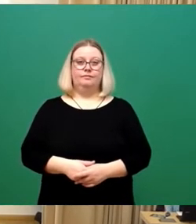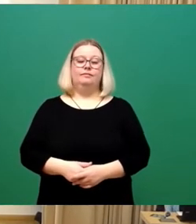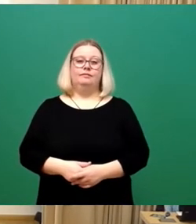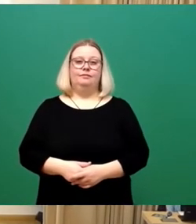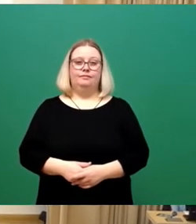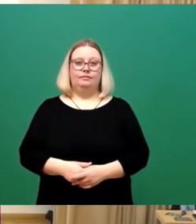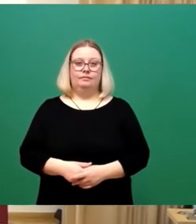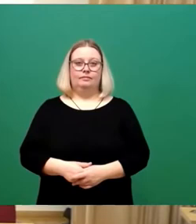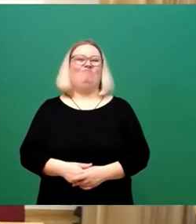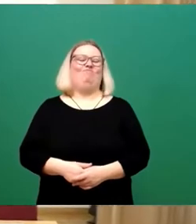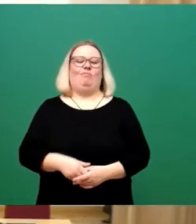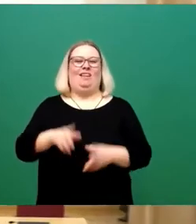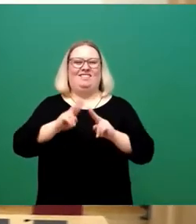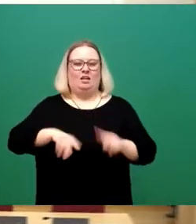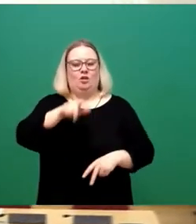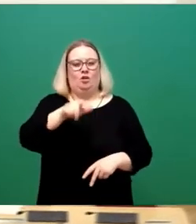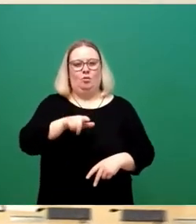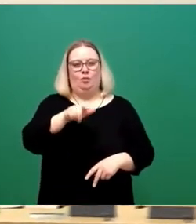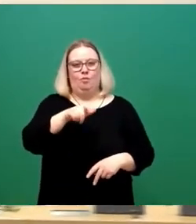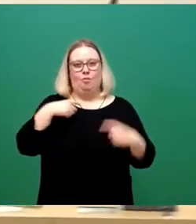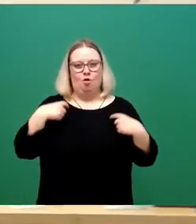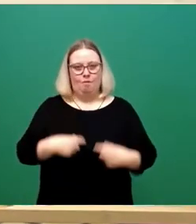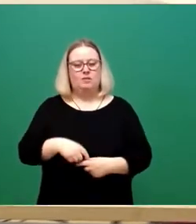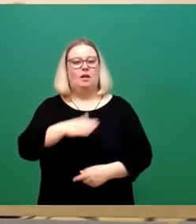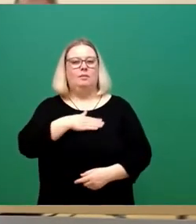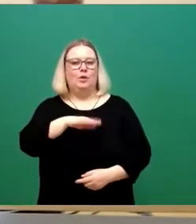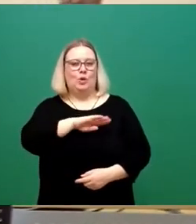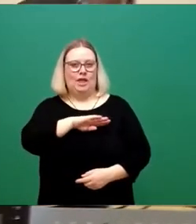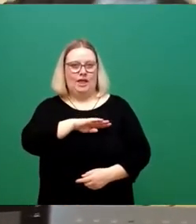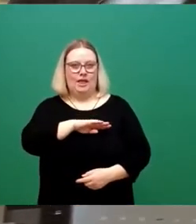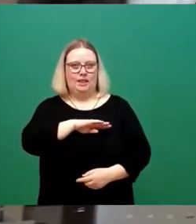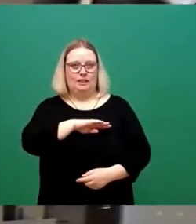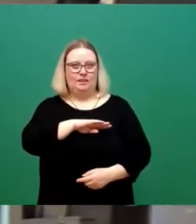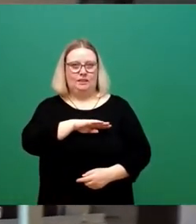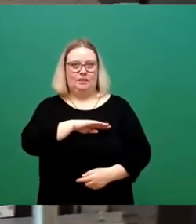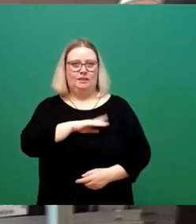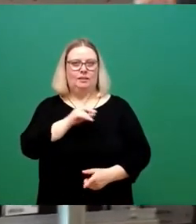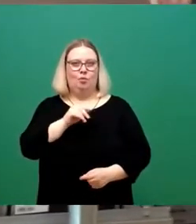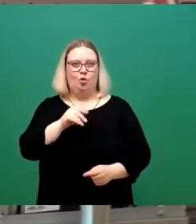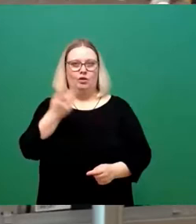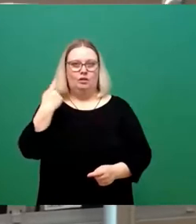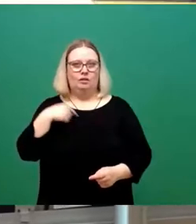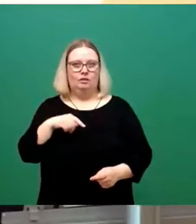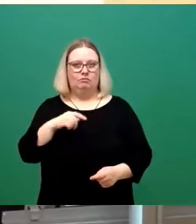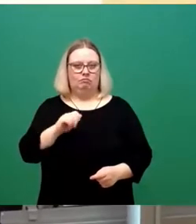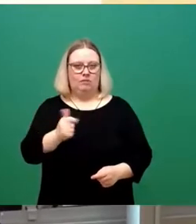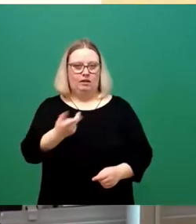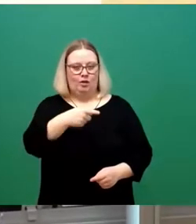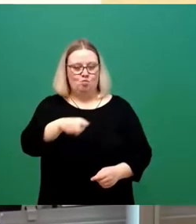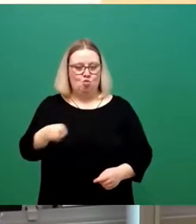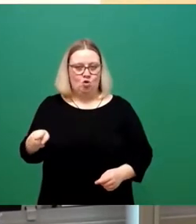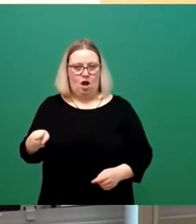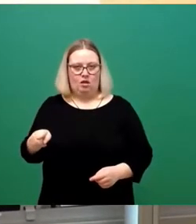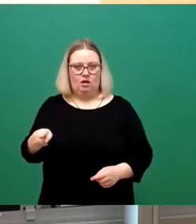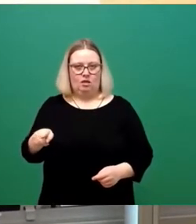Sehr geehrter Herr Oberbürgermeister, liebe Kolleginnen und Kollegen, das Possenspiel, was jetzt ja seit einigen Monaten läuft,